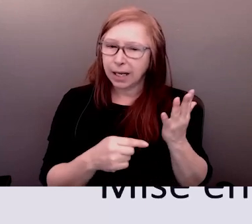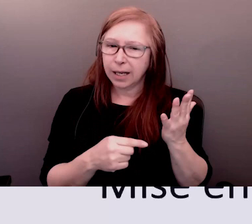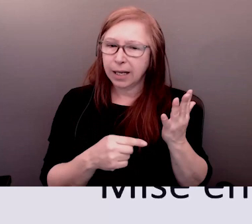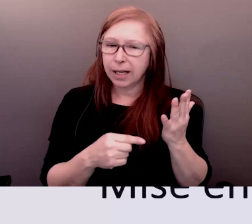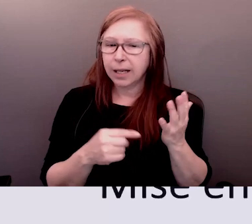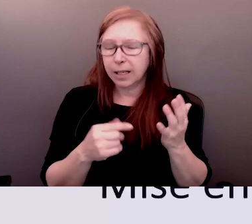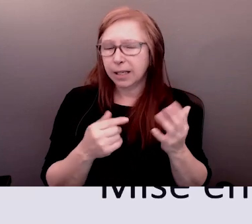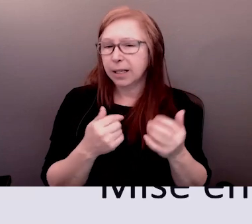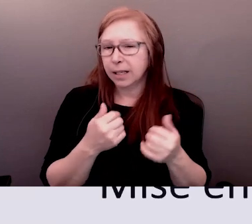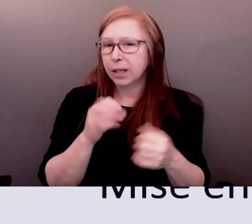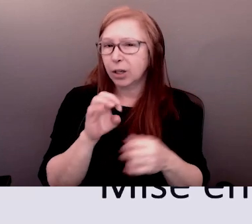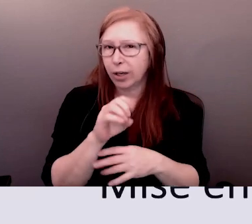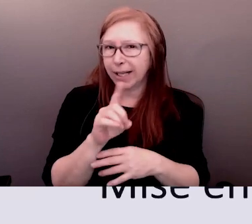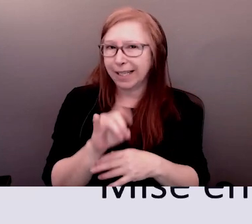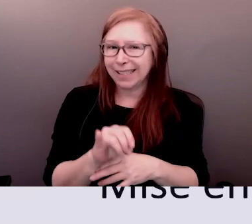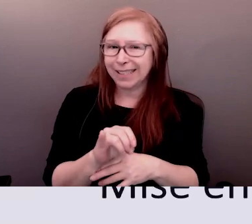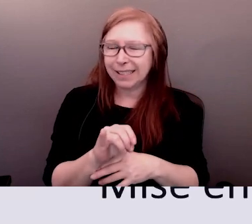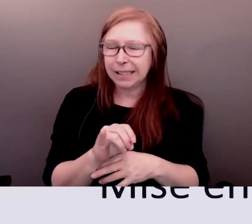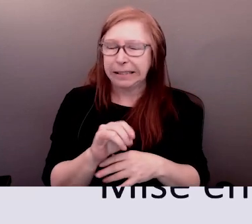donc